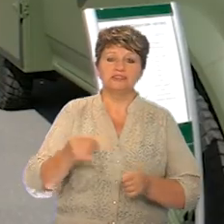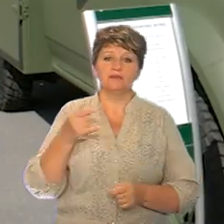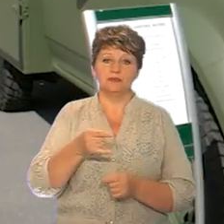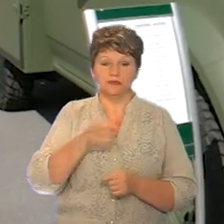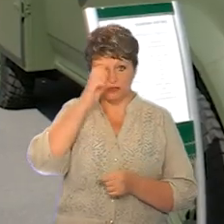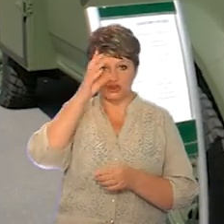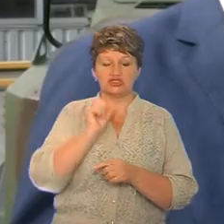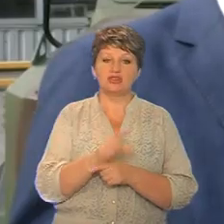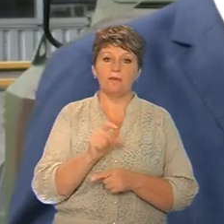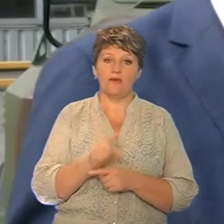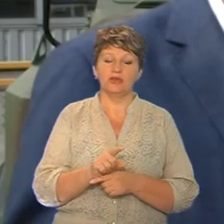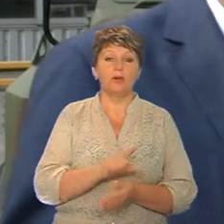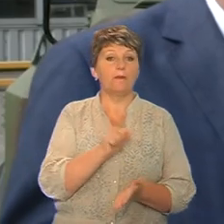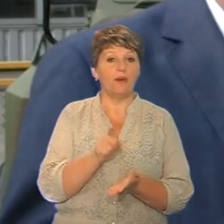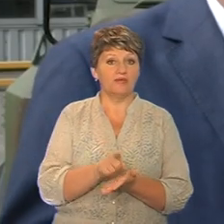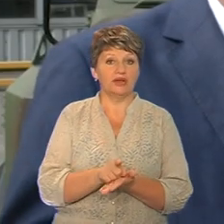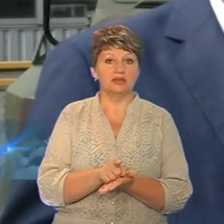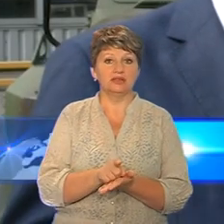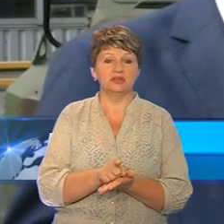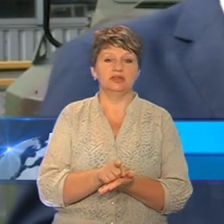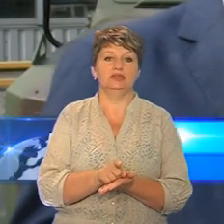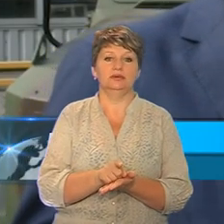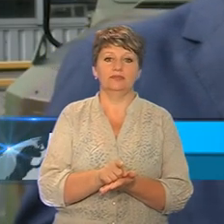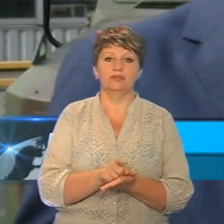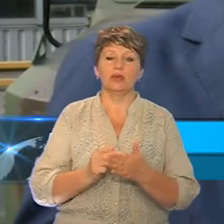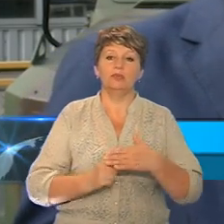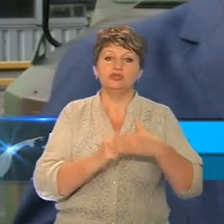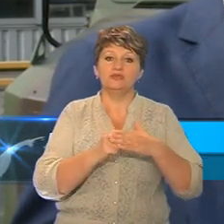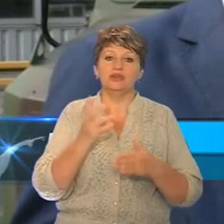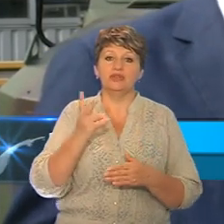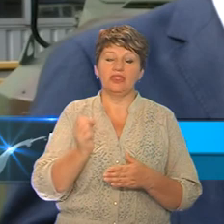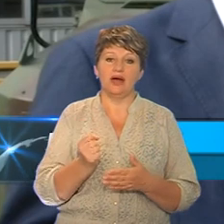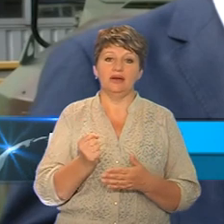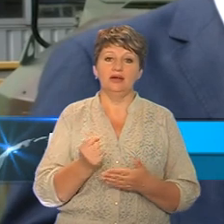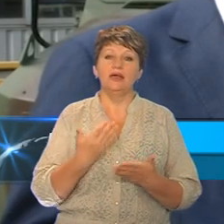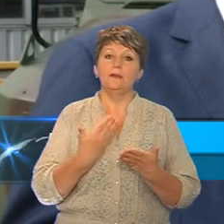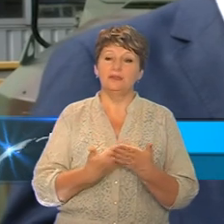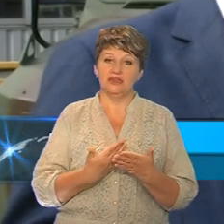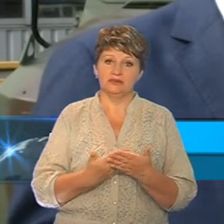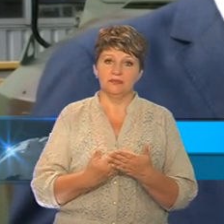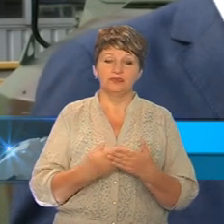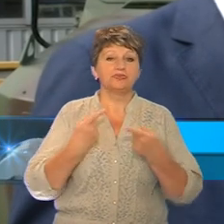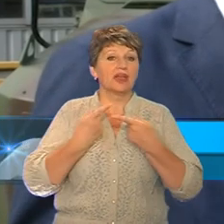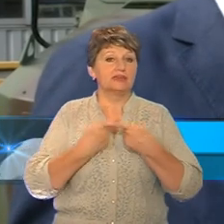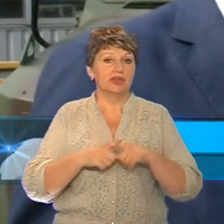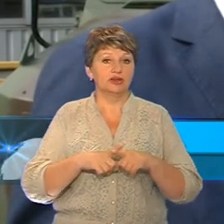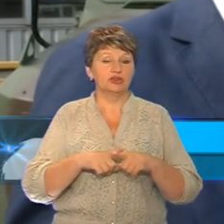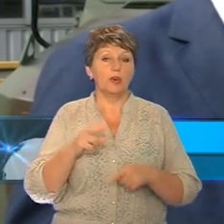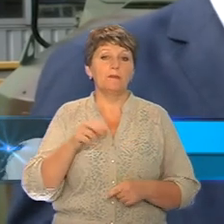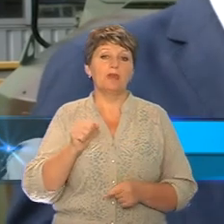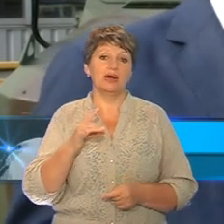на держзамовлення. Повинні базуватися на принципі технопарків,